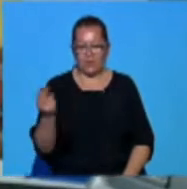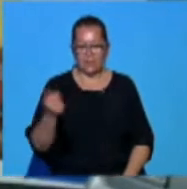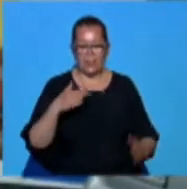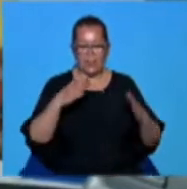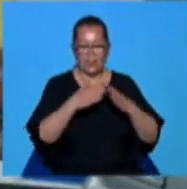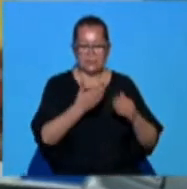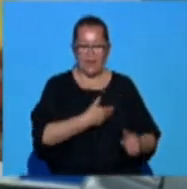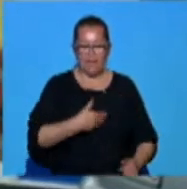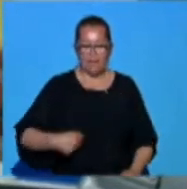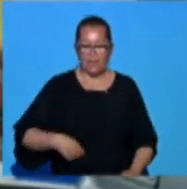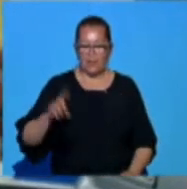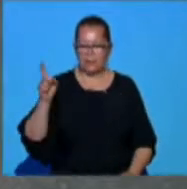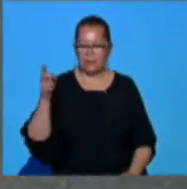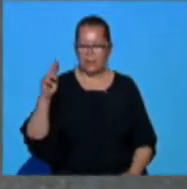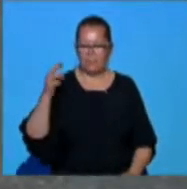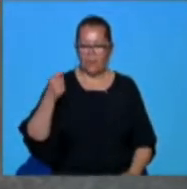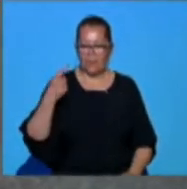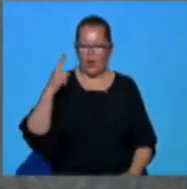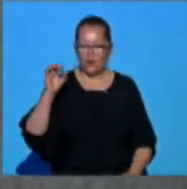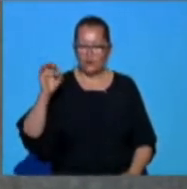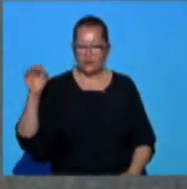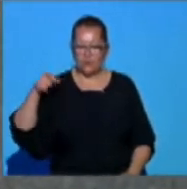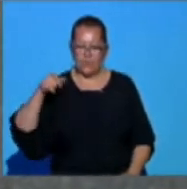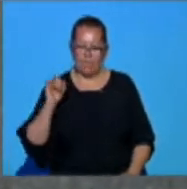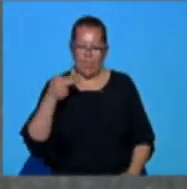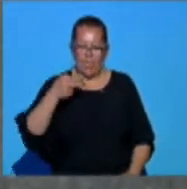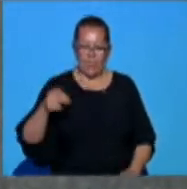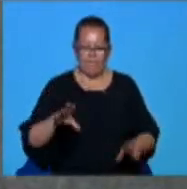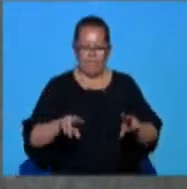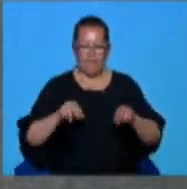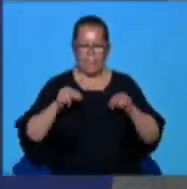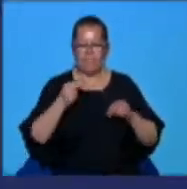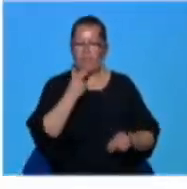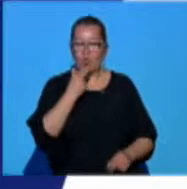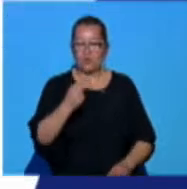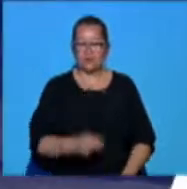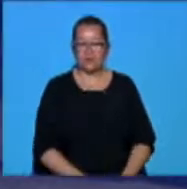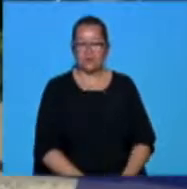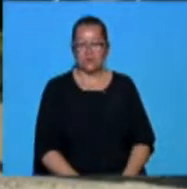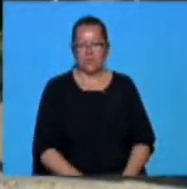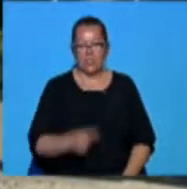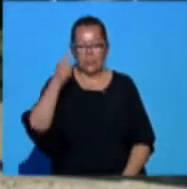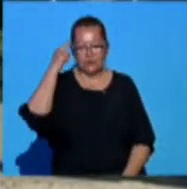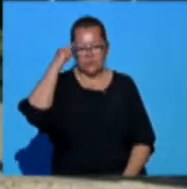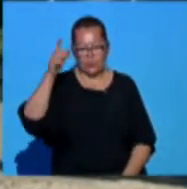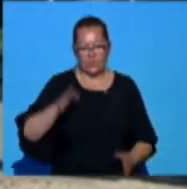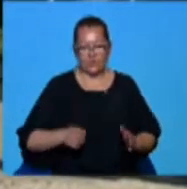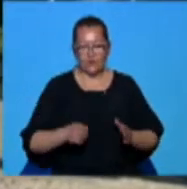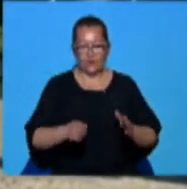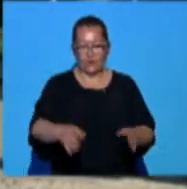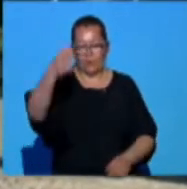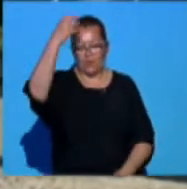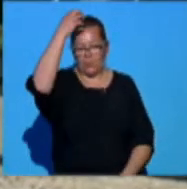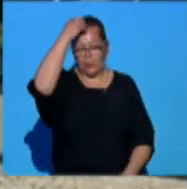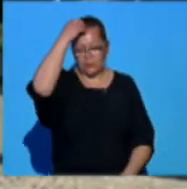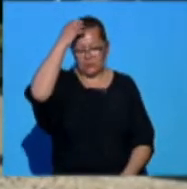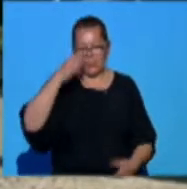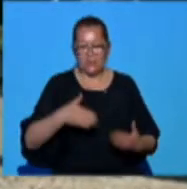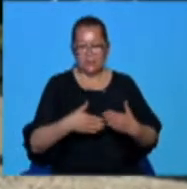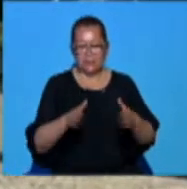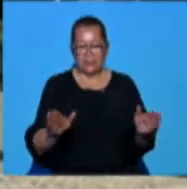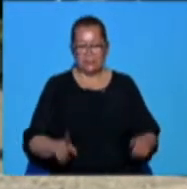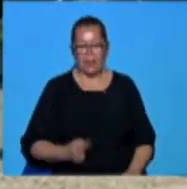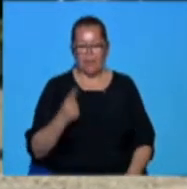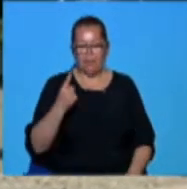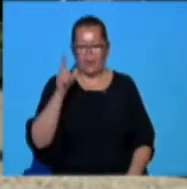primarului din Comuna Dârvari 100 de mii de euro a fost prins de polițiști. Cunoscută și ca drumul regelui, șoseaua a fost redeschisă,